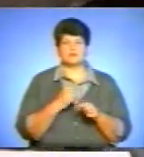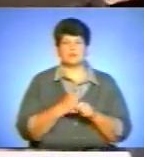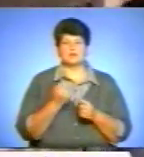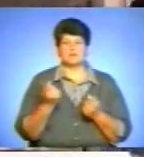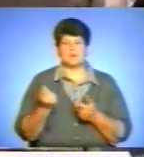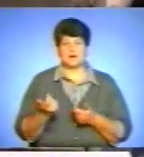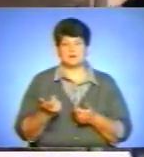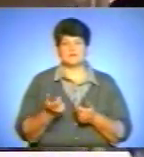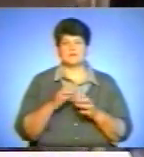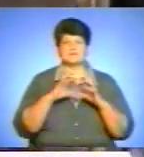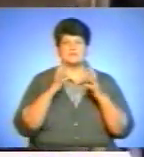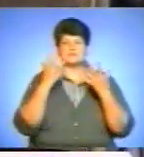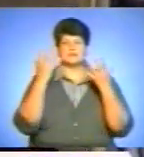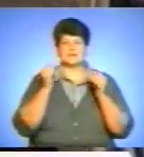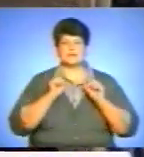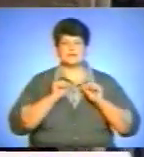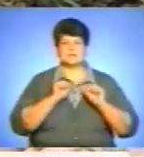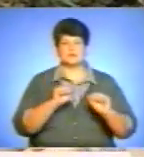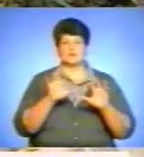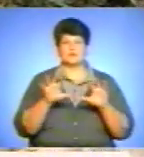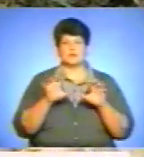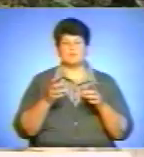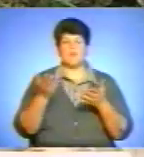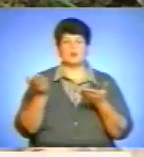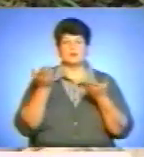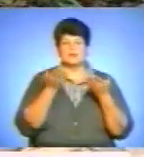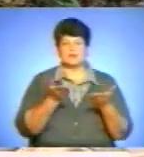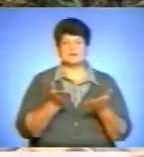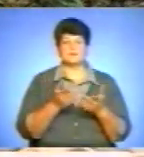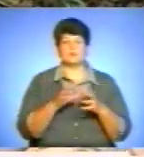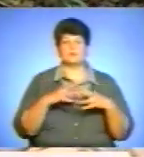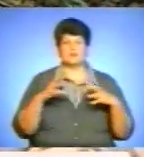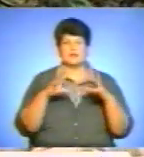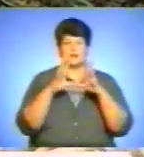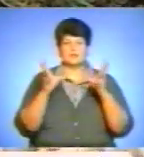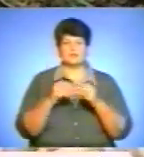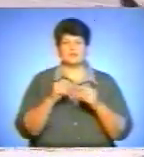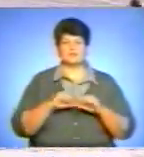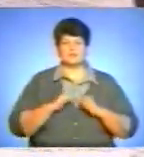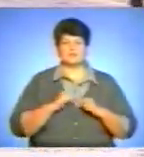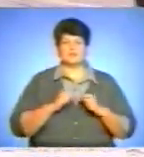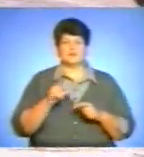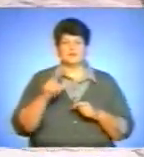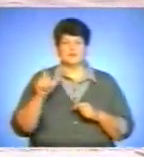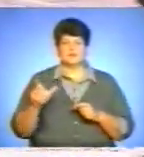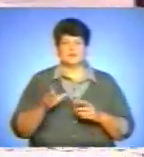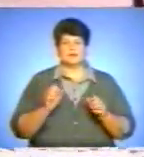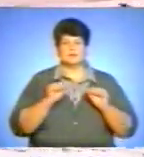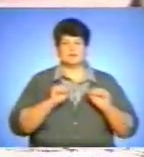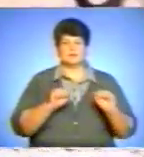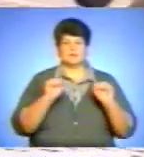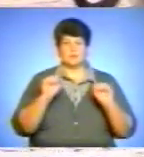Всесвітній День захисту тварин покликаний об'єднувати зусилля людей щодо збереження тваринного світу, планети та захисту прав домашніх